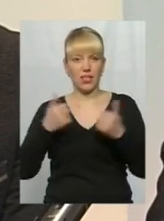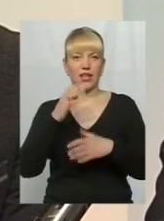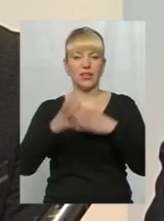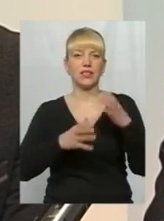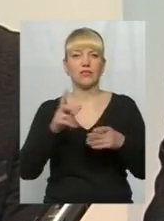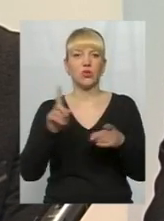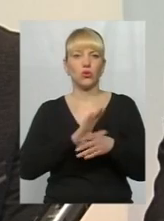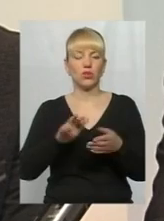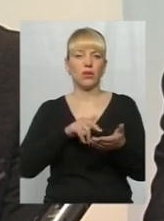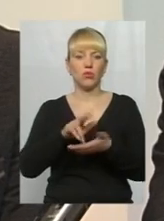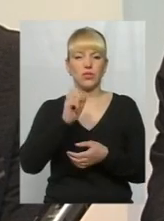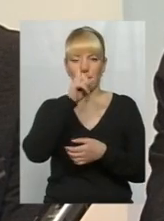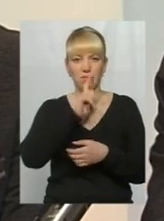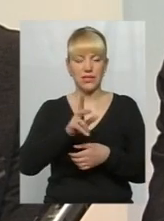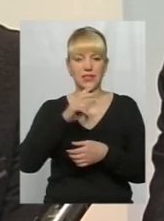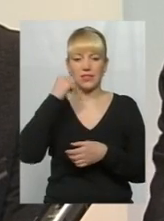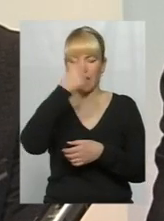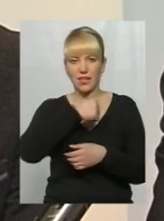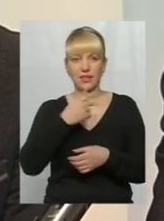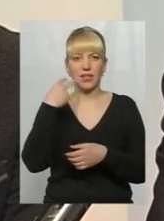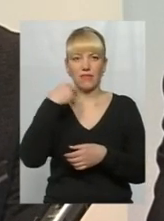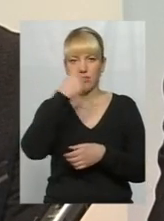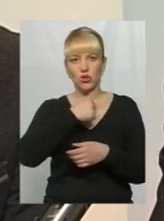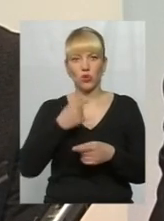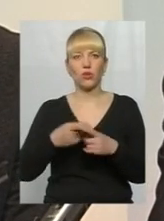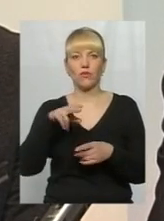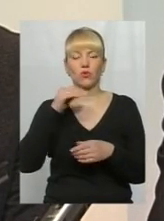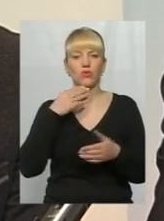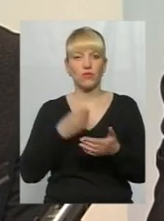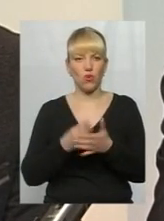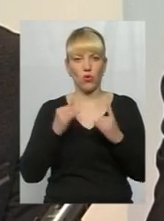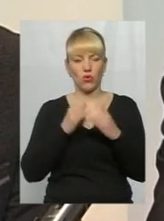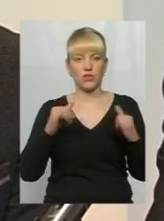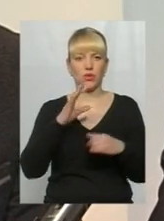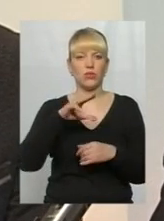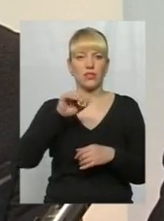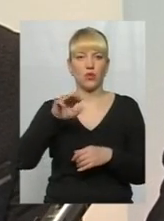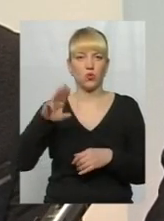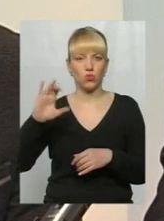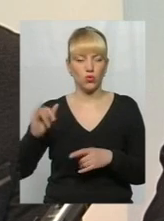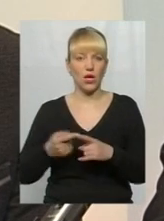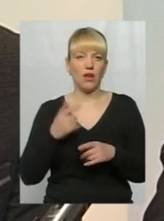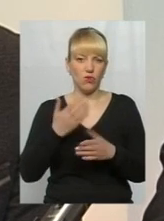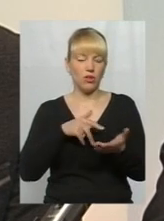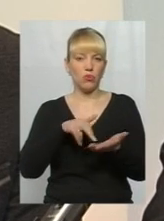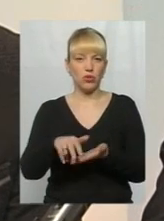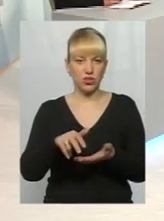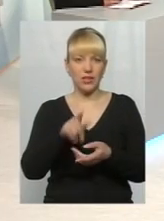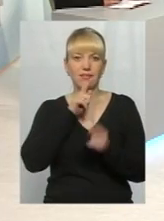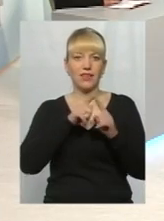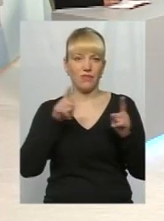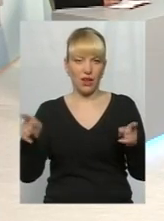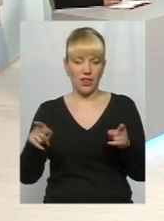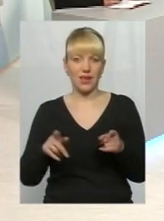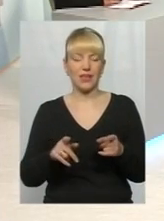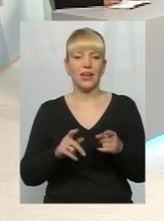прийшли за місяць, за рік, за 20 років до свого розвинутого статусу. Вони пройшли тривалий теж